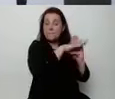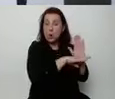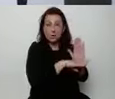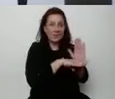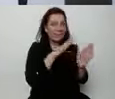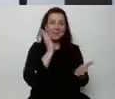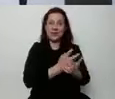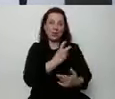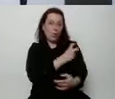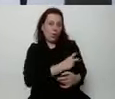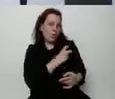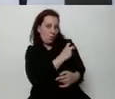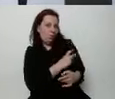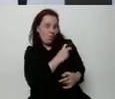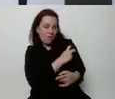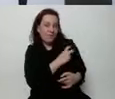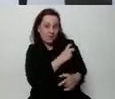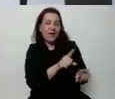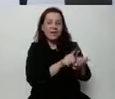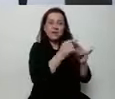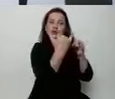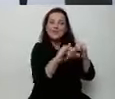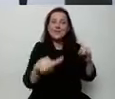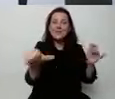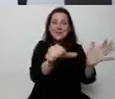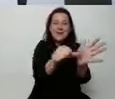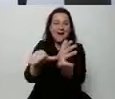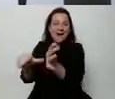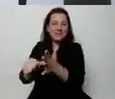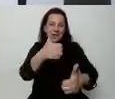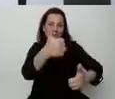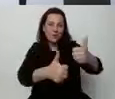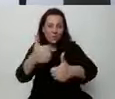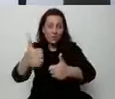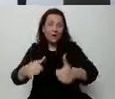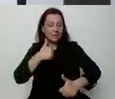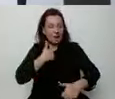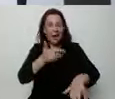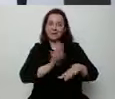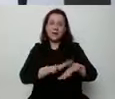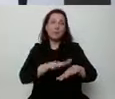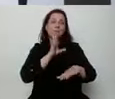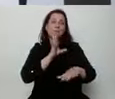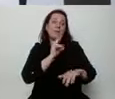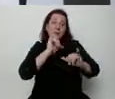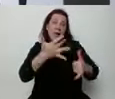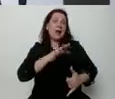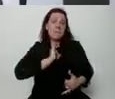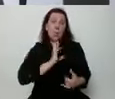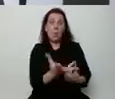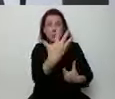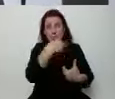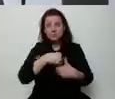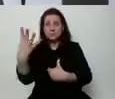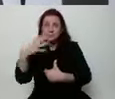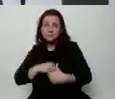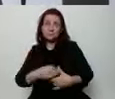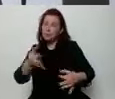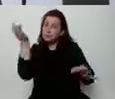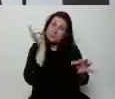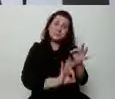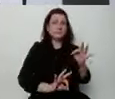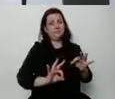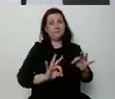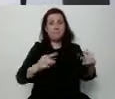Szymona Hołowni, ale również u innych kończkandydatów, które ja traktuję jak swoje, dlatego, że one dokładnie się zgadzają z moim